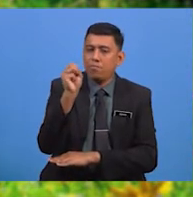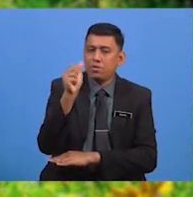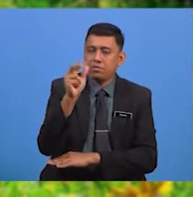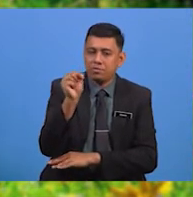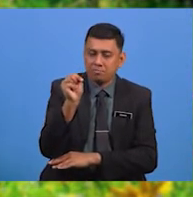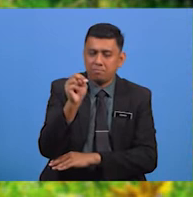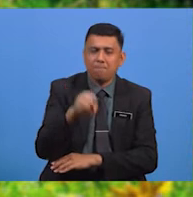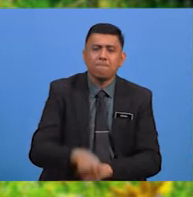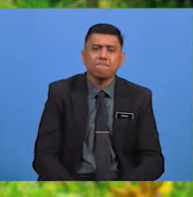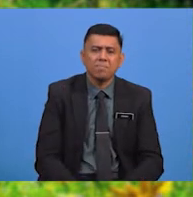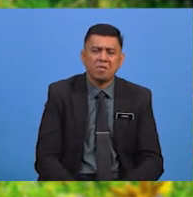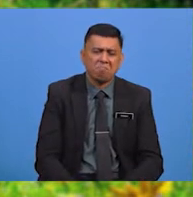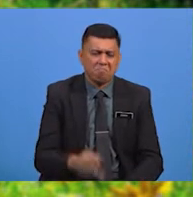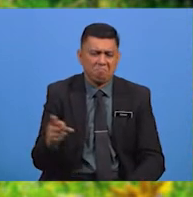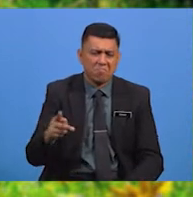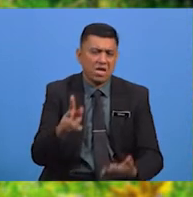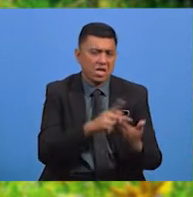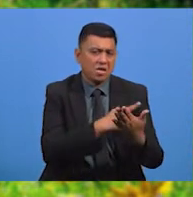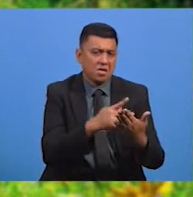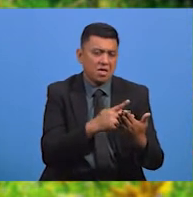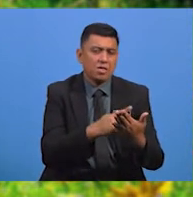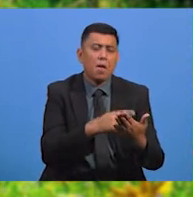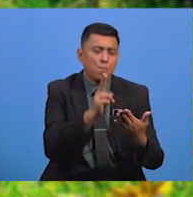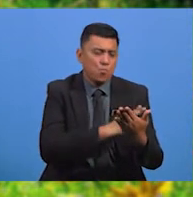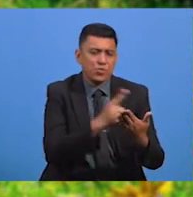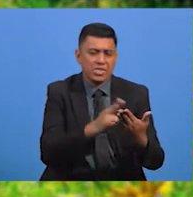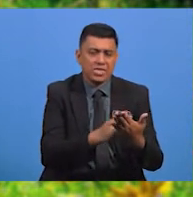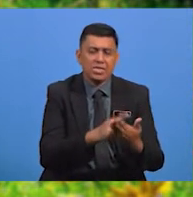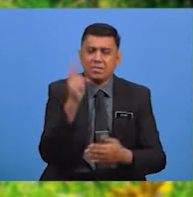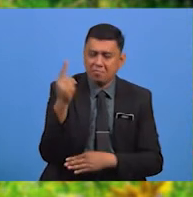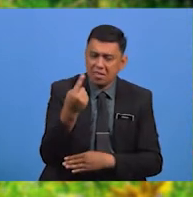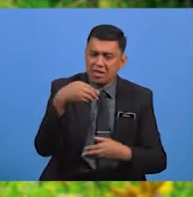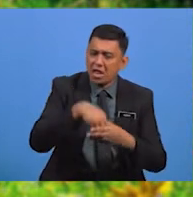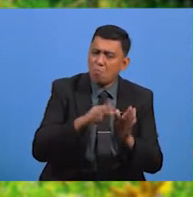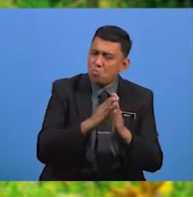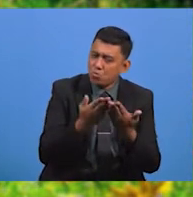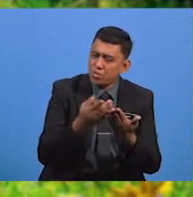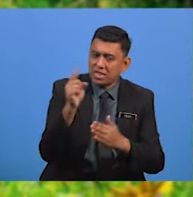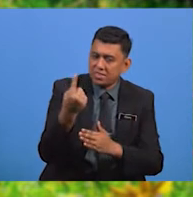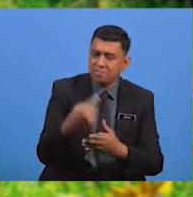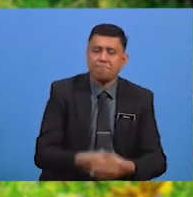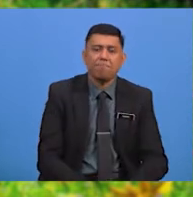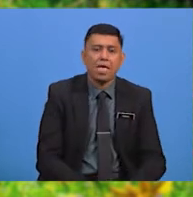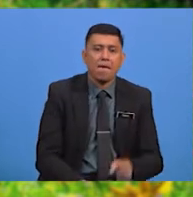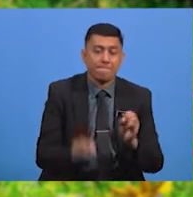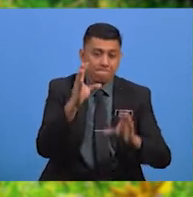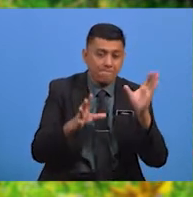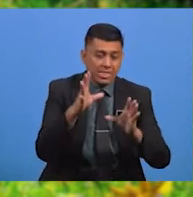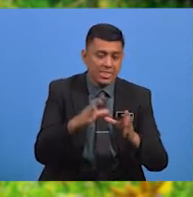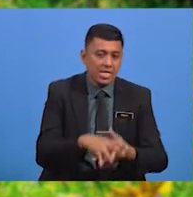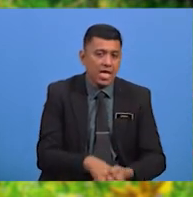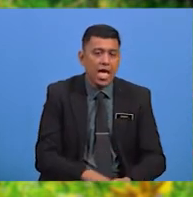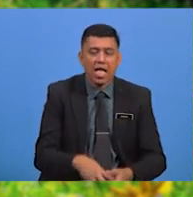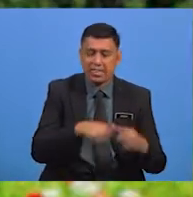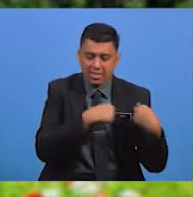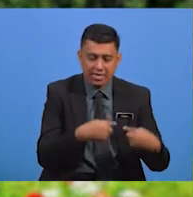Tidak Terhad Kepada Karya Dan Puisi Yang Terkandung Dalam Buku Antologi Bintang Hati Ini